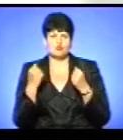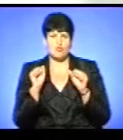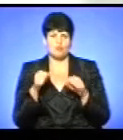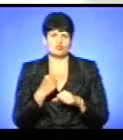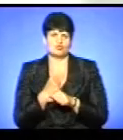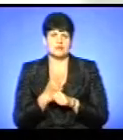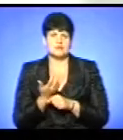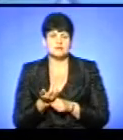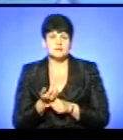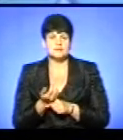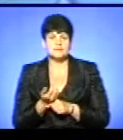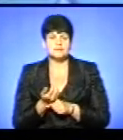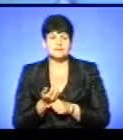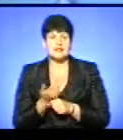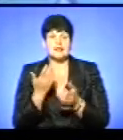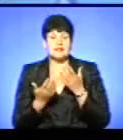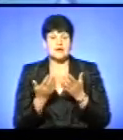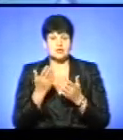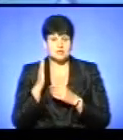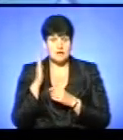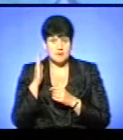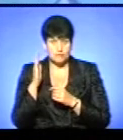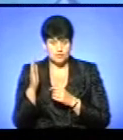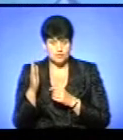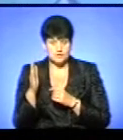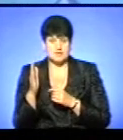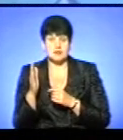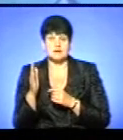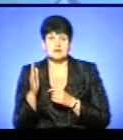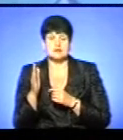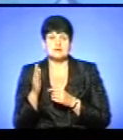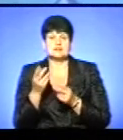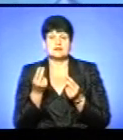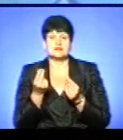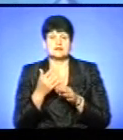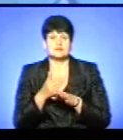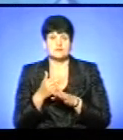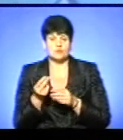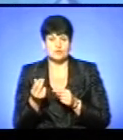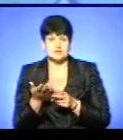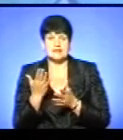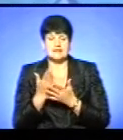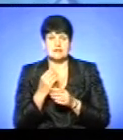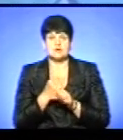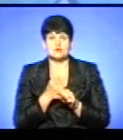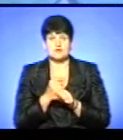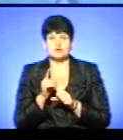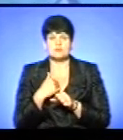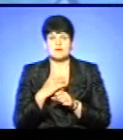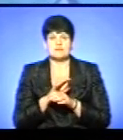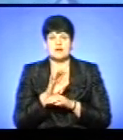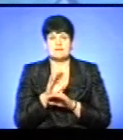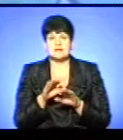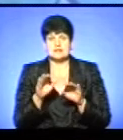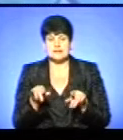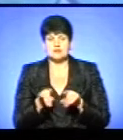можуть це зробити? Якщо на майбутнє, це перше досвіхове відділення коштів. Крім того, десь є напрацювання, щоб ми відправляли дітей